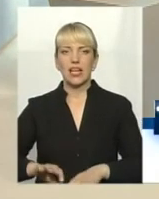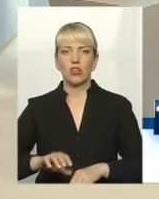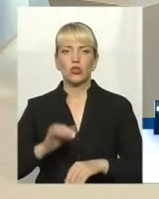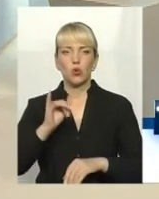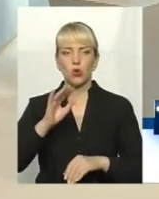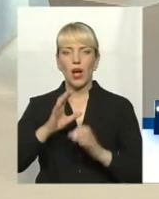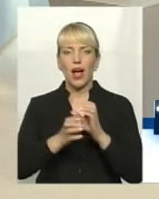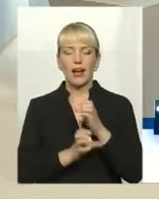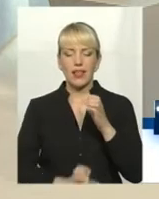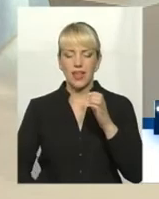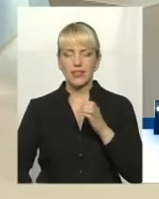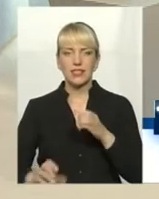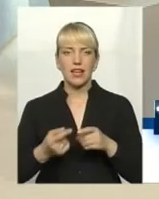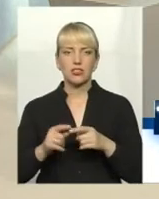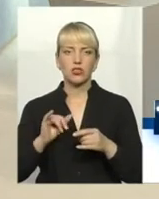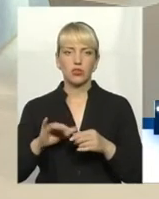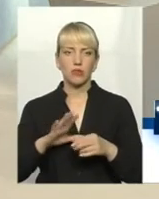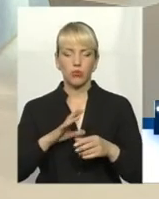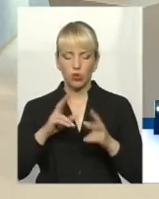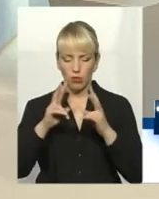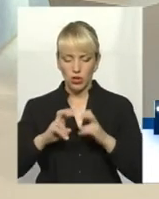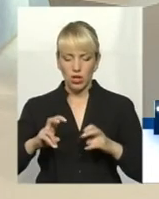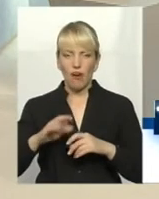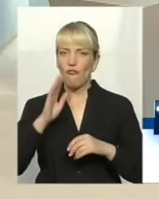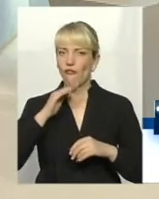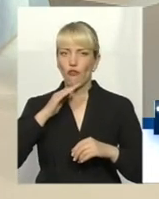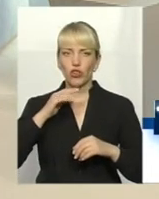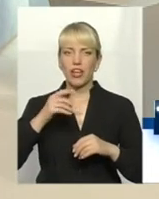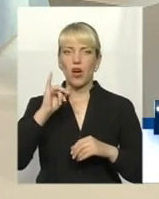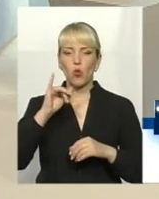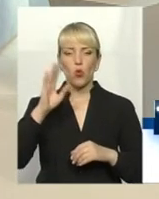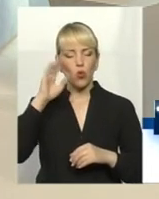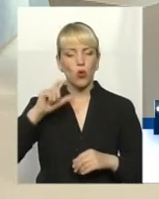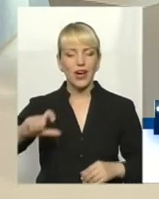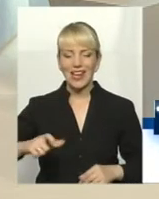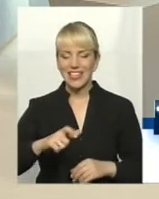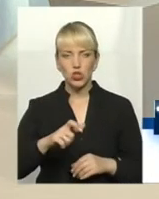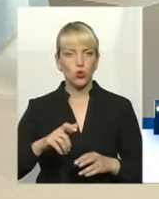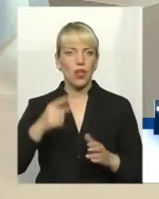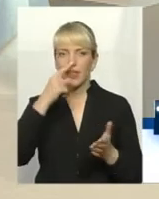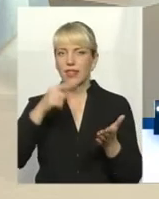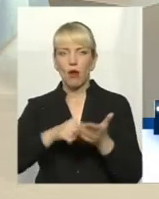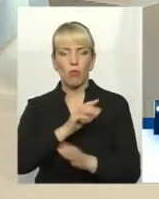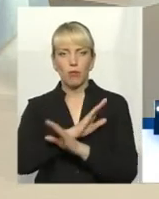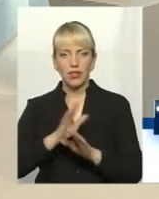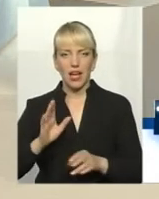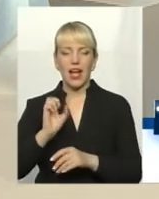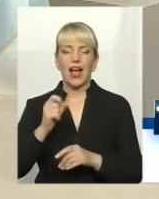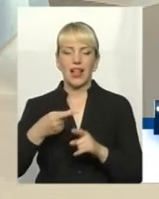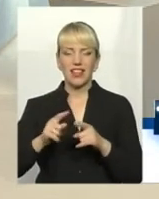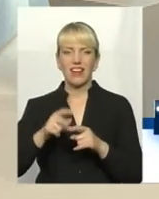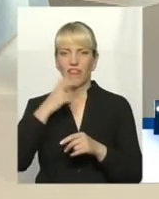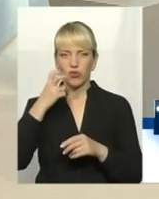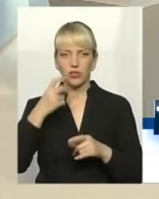Нам було обстежено, в річку плоска ці води не попадають, але вони дійсно у зливову каналізацію потрапляли. І такий